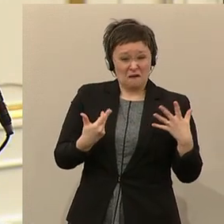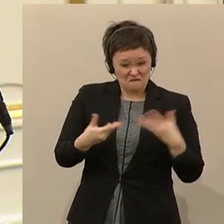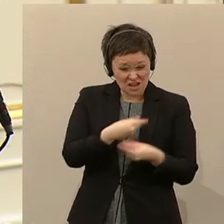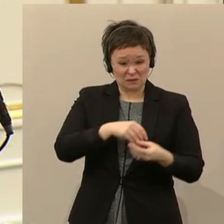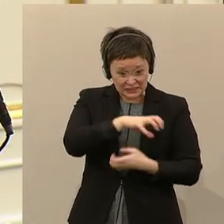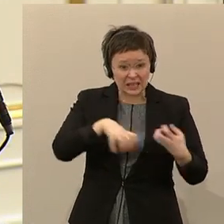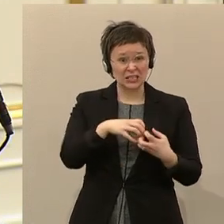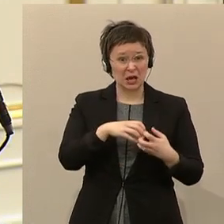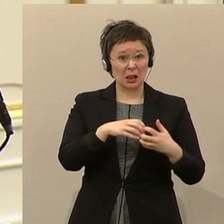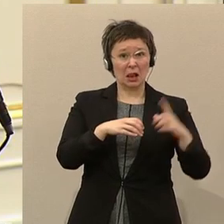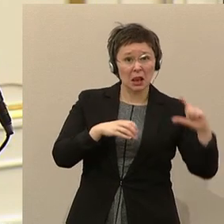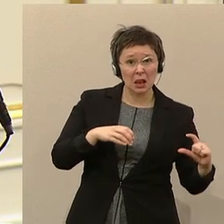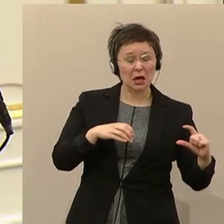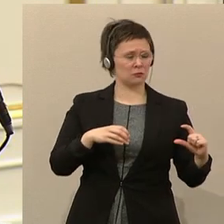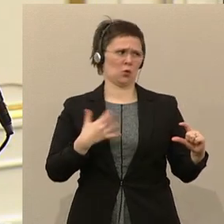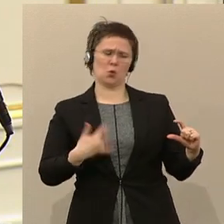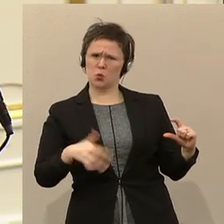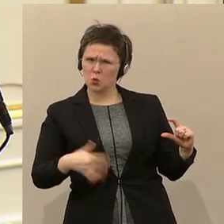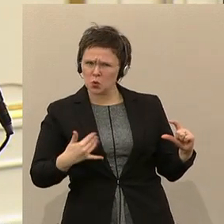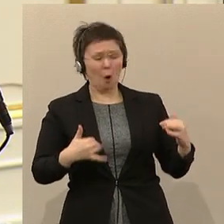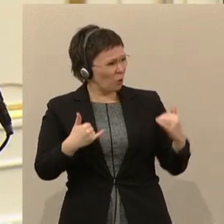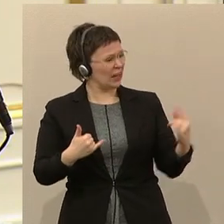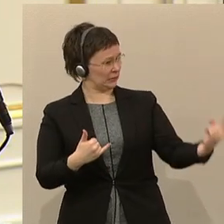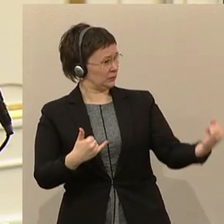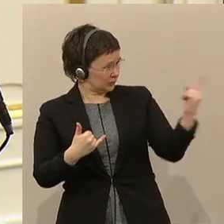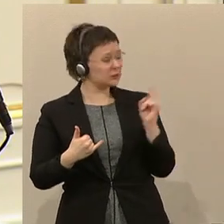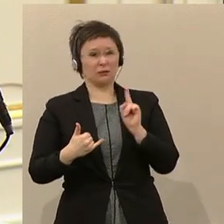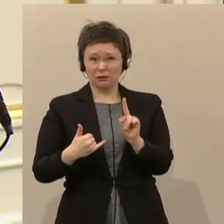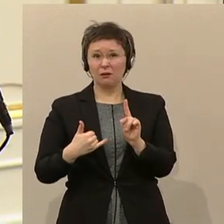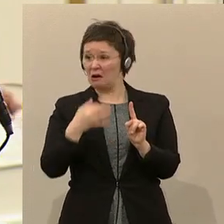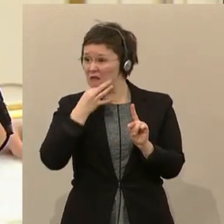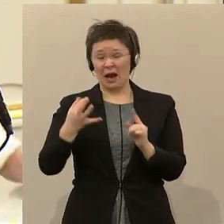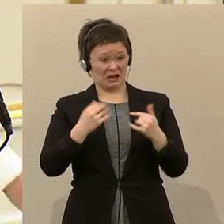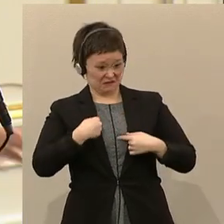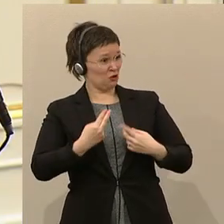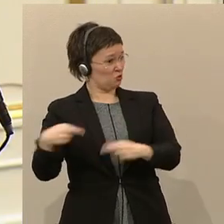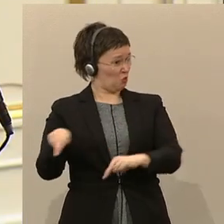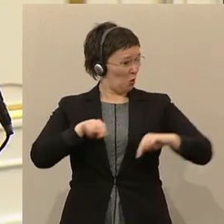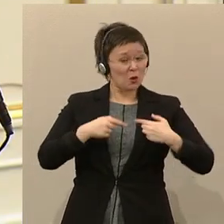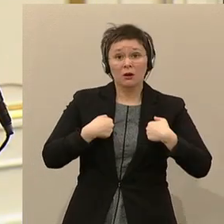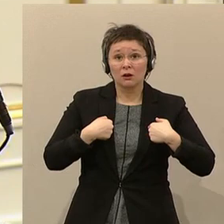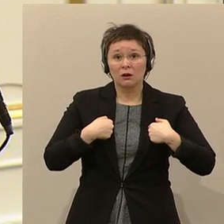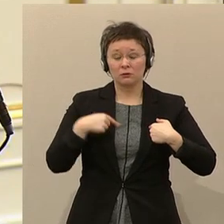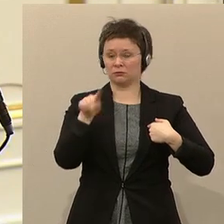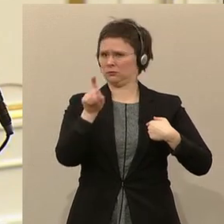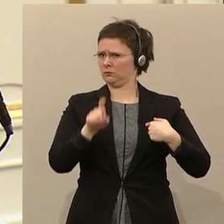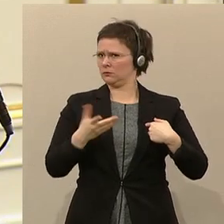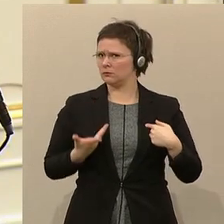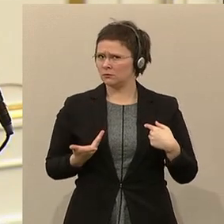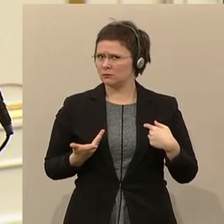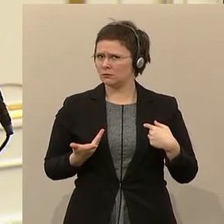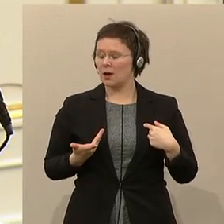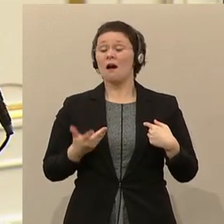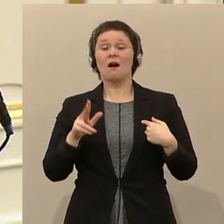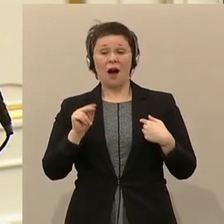Und jetzt stellen Sie sich hin und fragen uns, wie wir das rückgängig machen. Aber bevor wir uns über